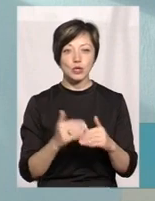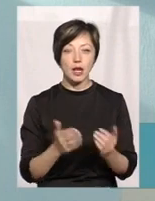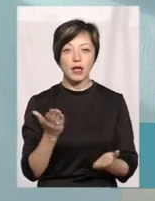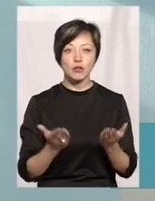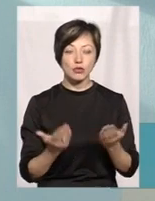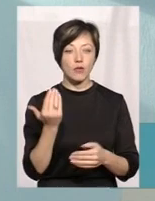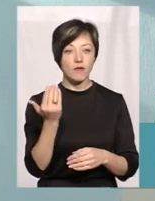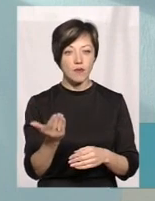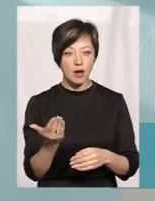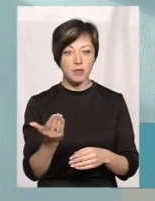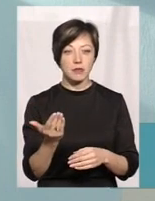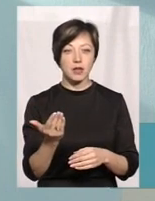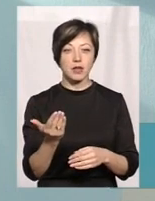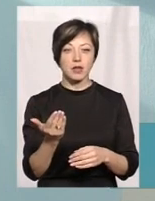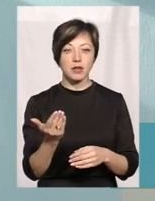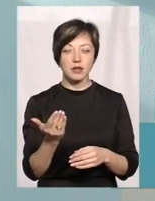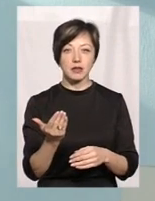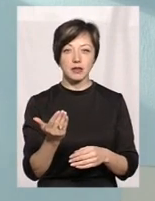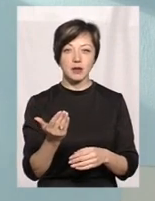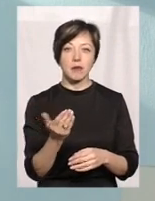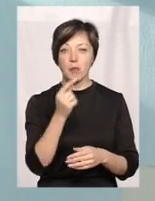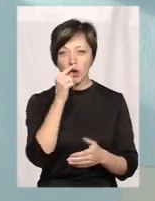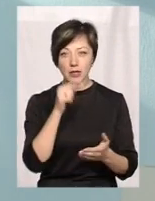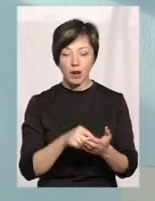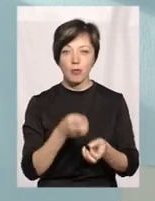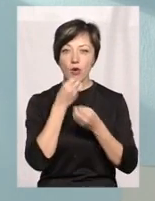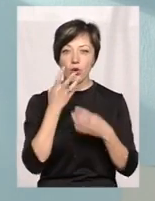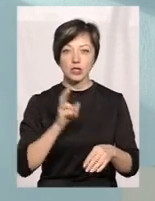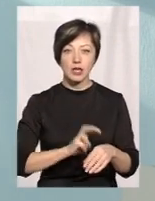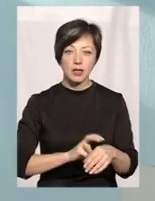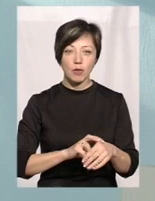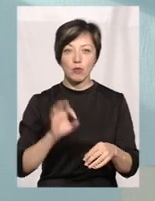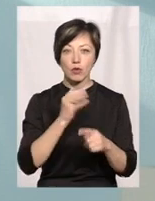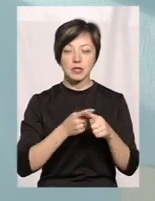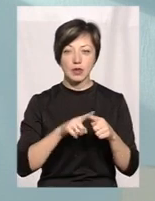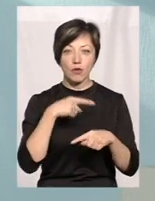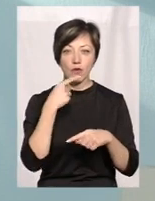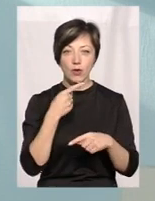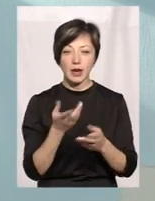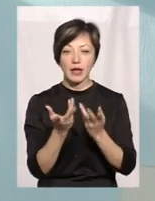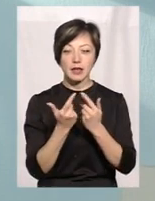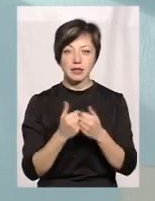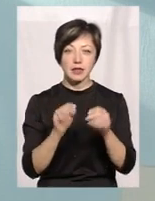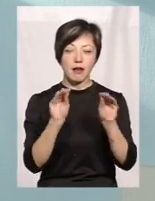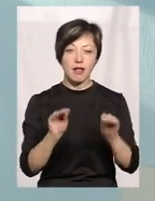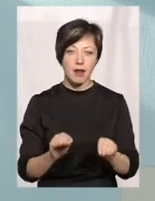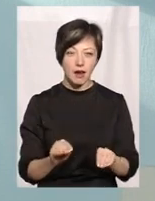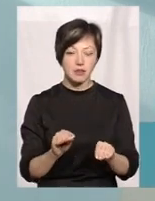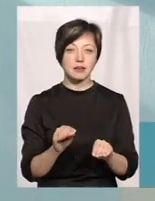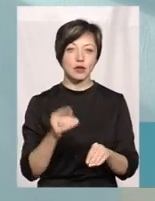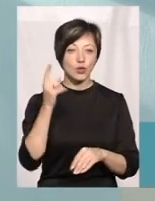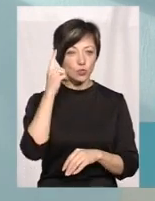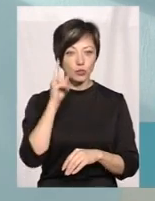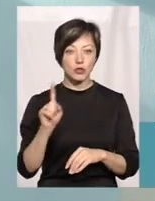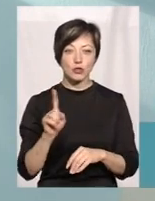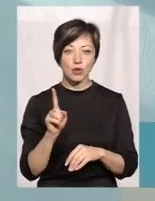якщо вам до рук громади потрапив хороший лікар, а про це говорить кількість декларацій, то я думаю, що